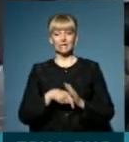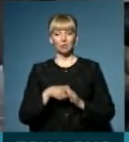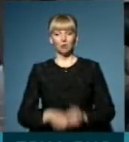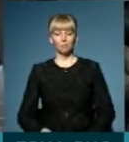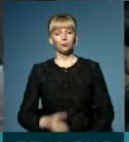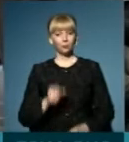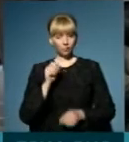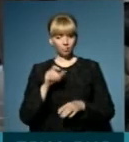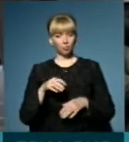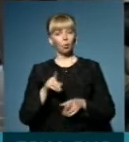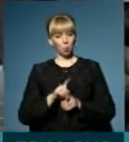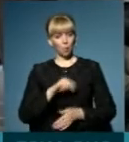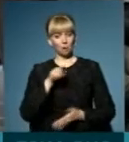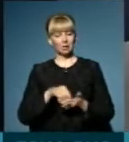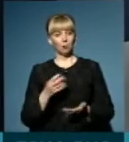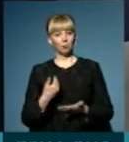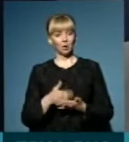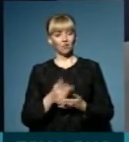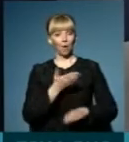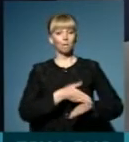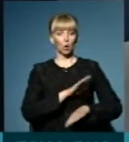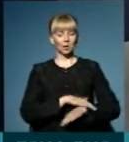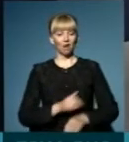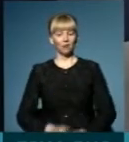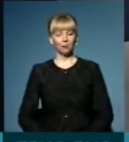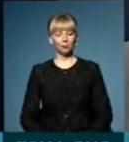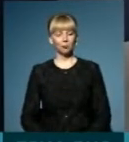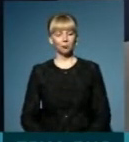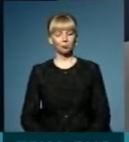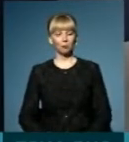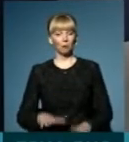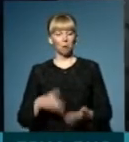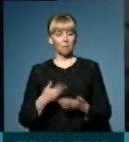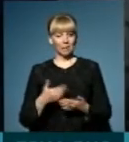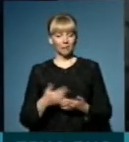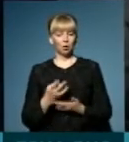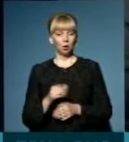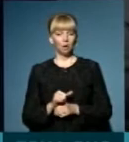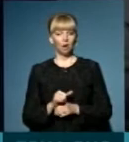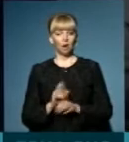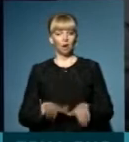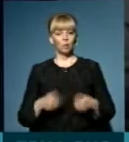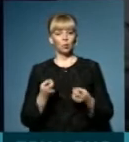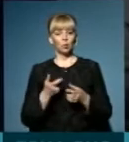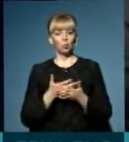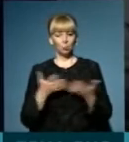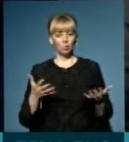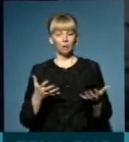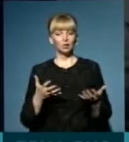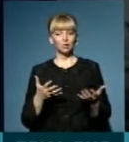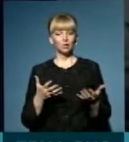Але прозвичало запитання про приклад з Полтавою. Ну, приклад, ну, пропоную трошки більше